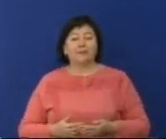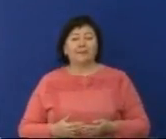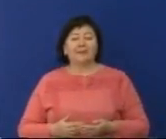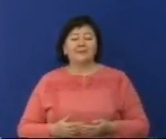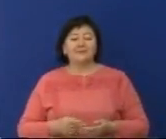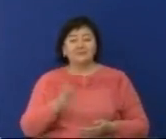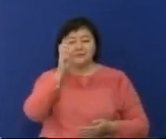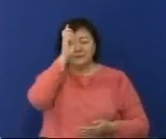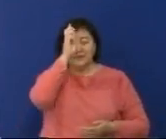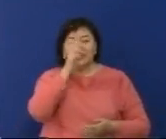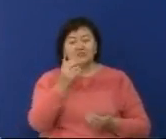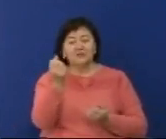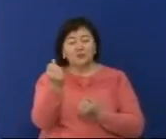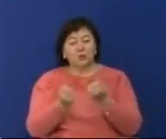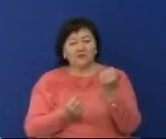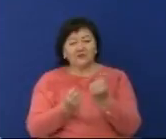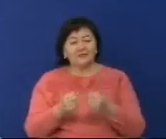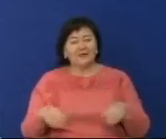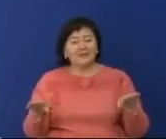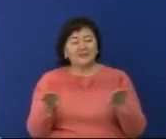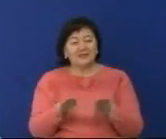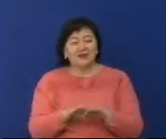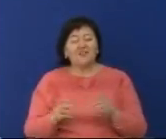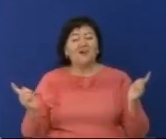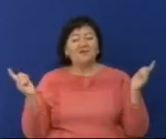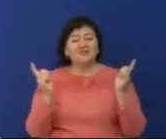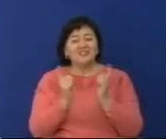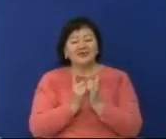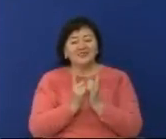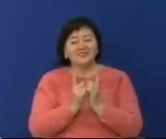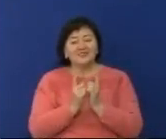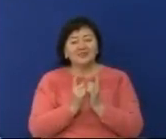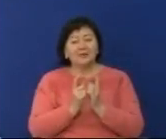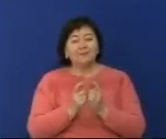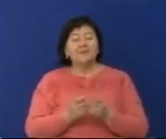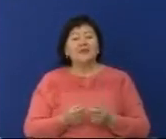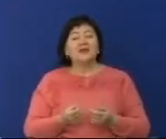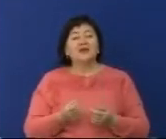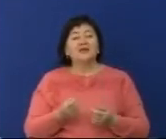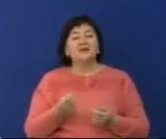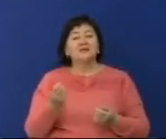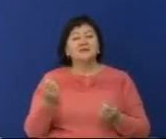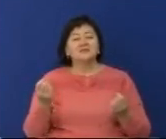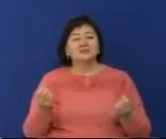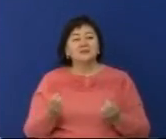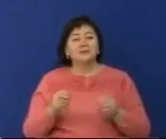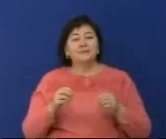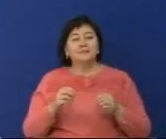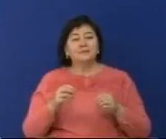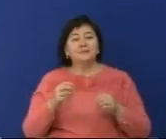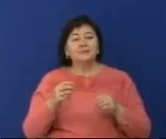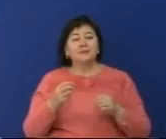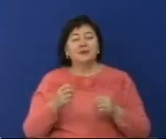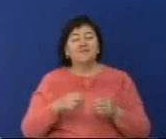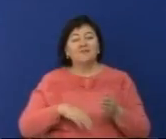Мемлекет башысы бүгін сондайығы Европадағы қауіпсіздік және ұнтымақтастық ұйымының аз ұлттар істері жөндегі жоғарғы